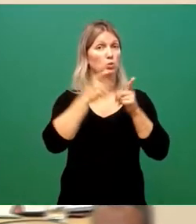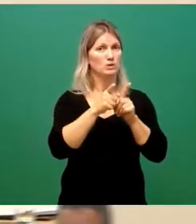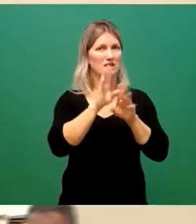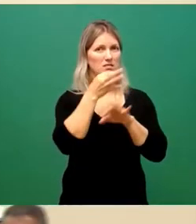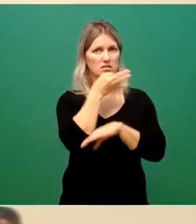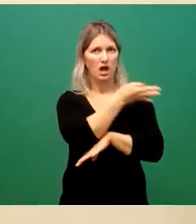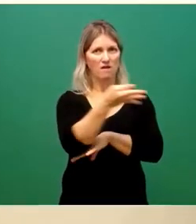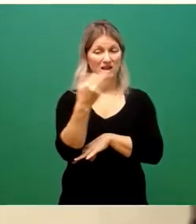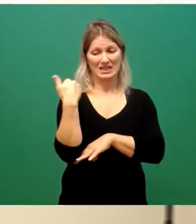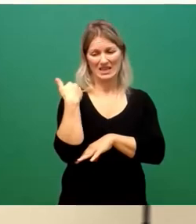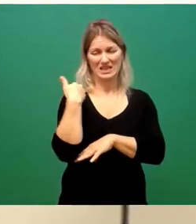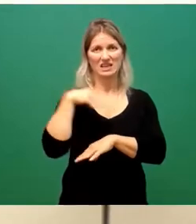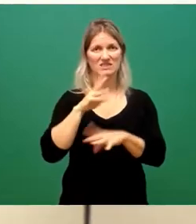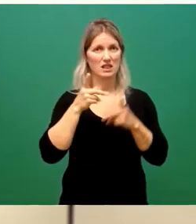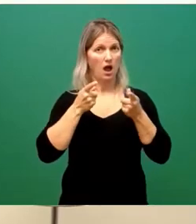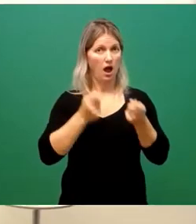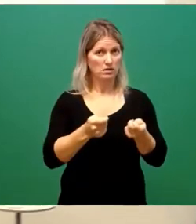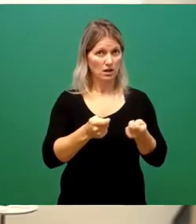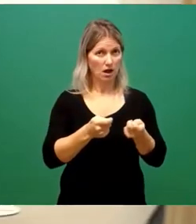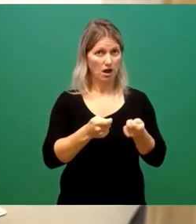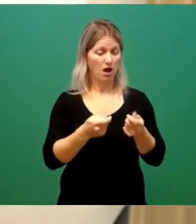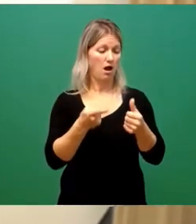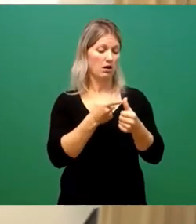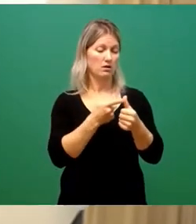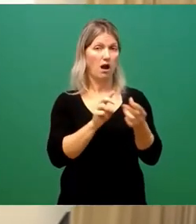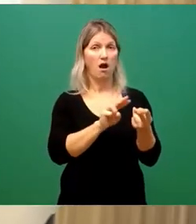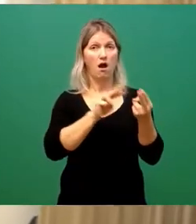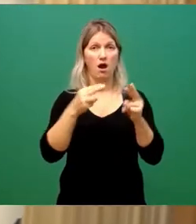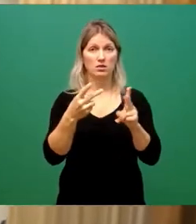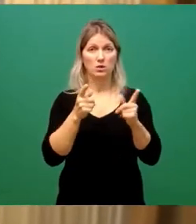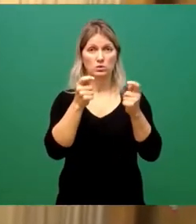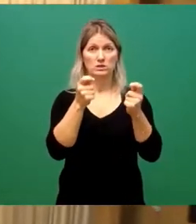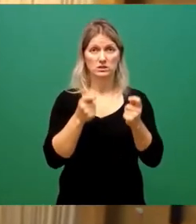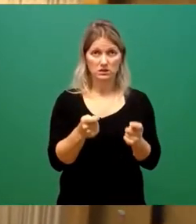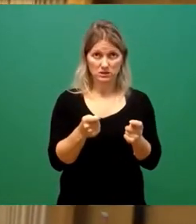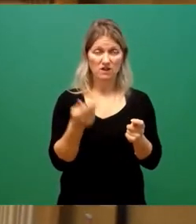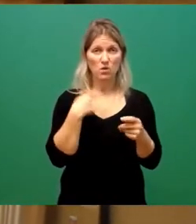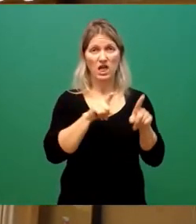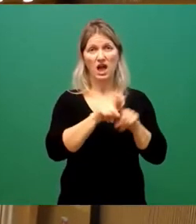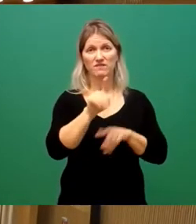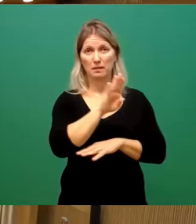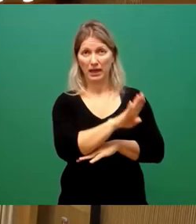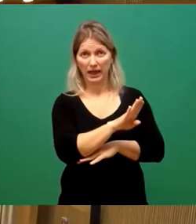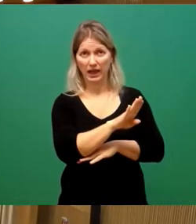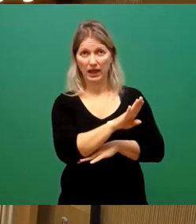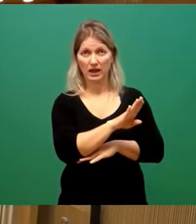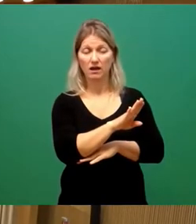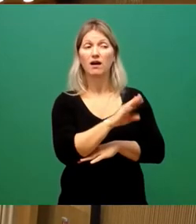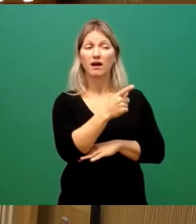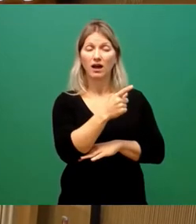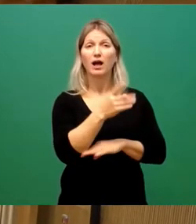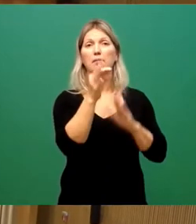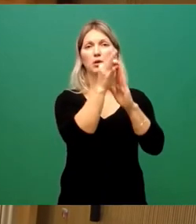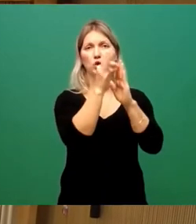beantragt gewesen, einmal der Änderungsantrag der FDP, da war beantragt, ihn punktweise abzustimmen.